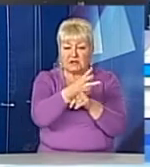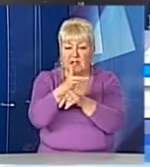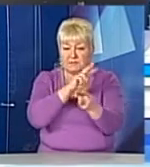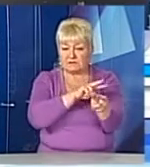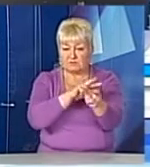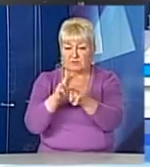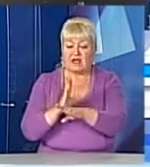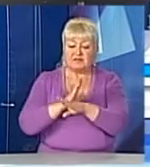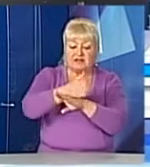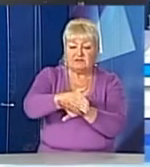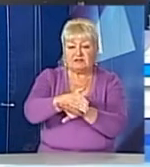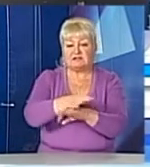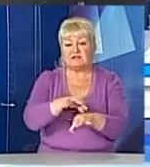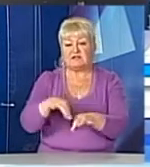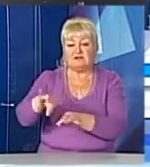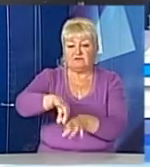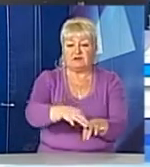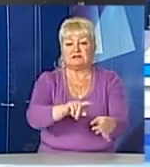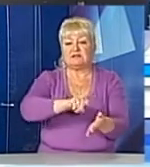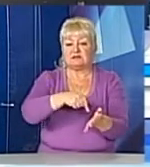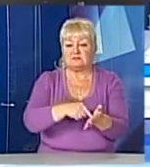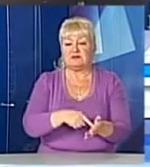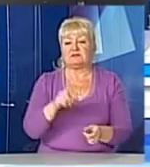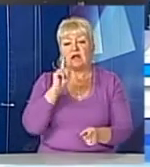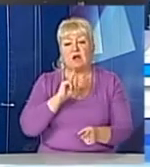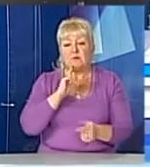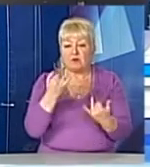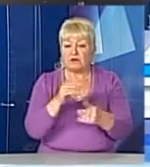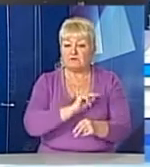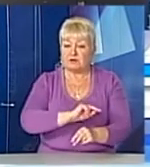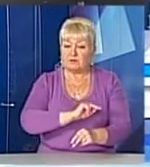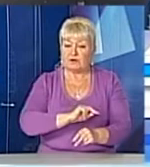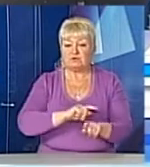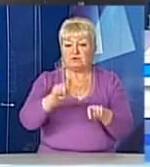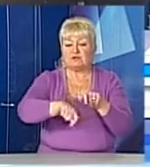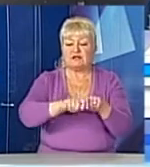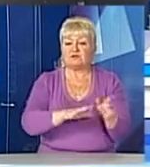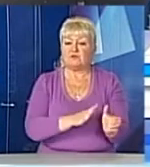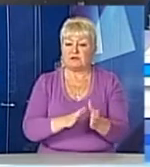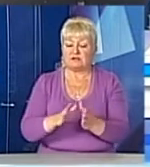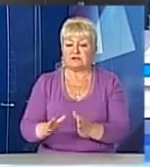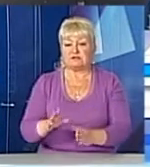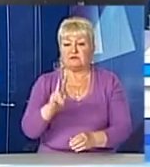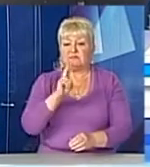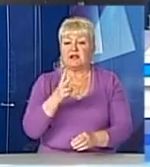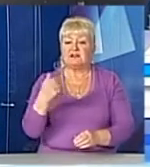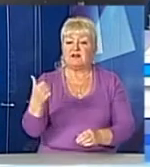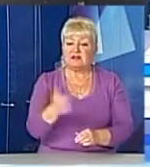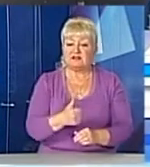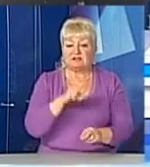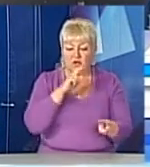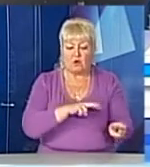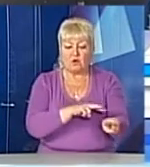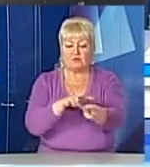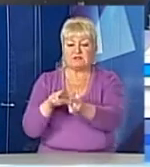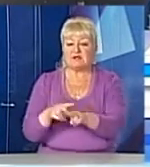виїзді з міста. Чотири пристрої наразі працюють в тестовому режимі та майже два тижні цілодобово відстежують, який транспорт, в